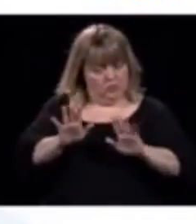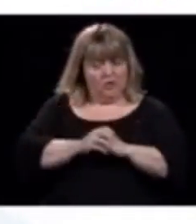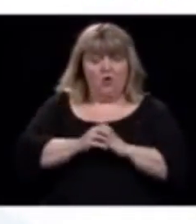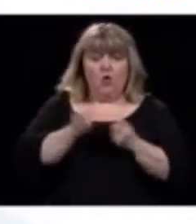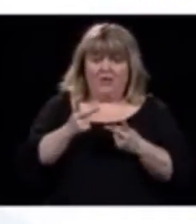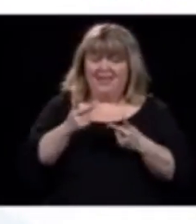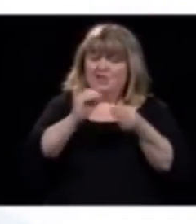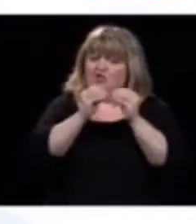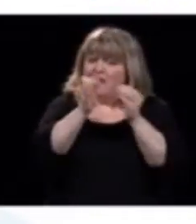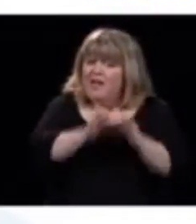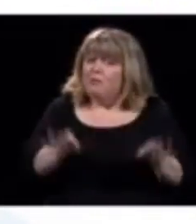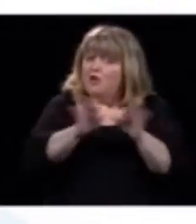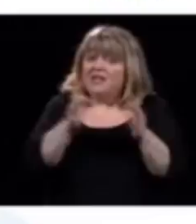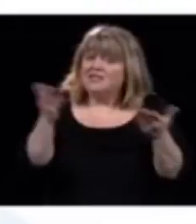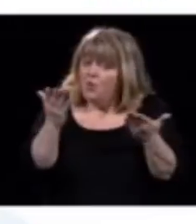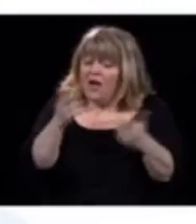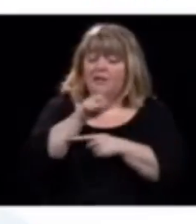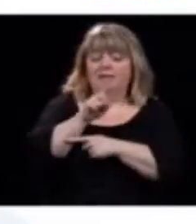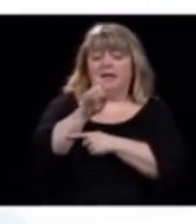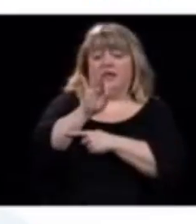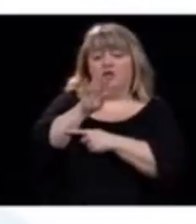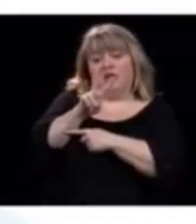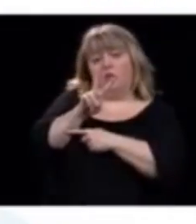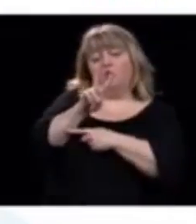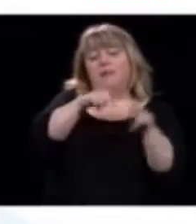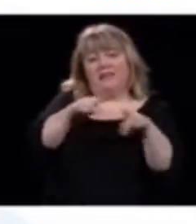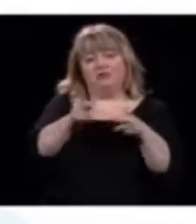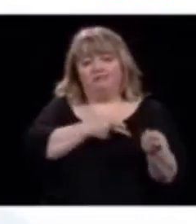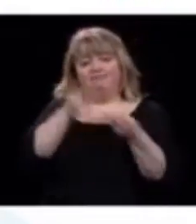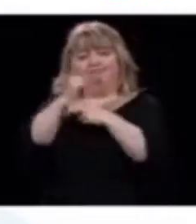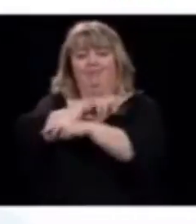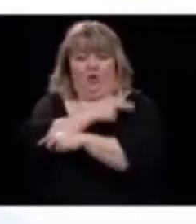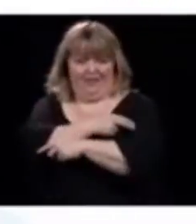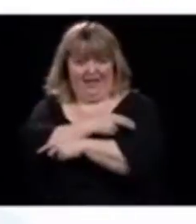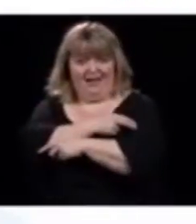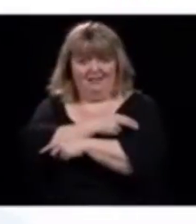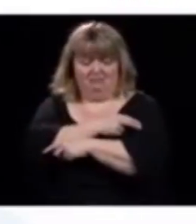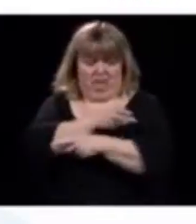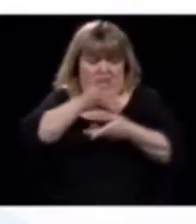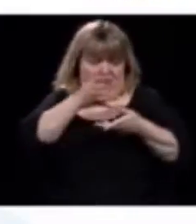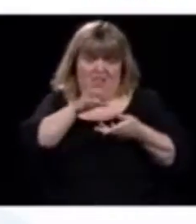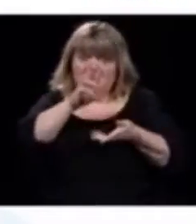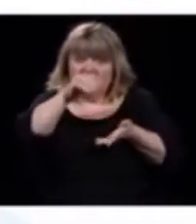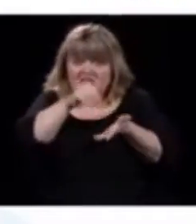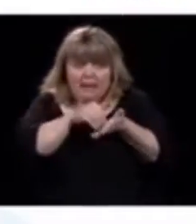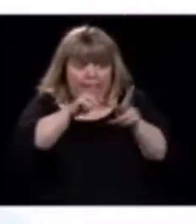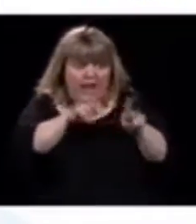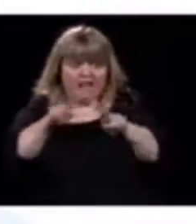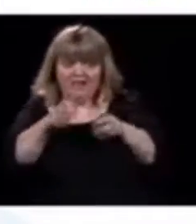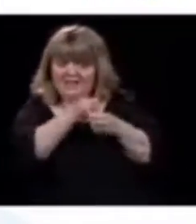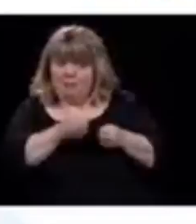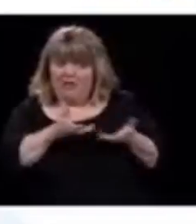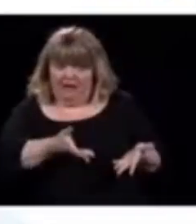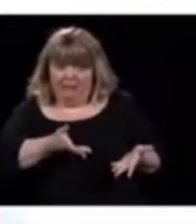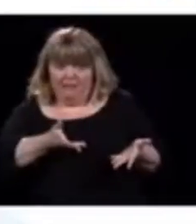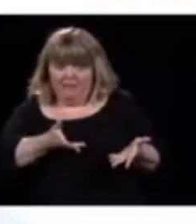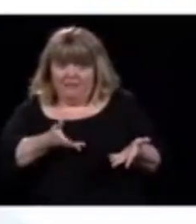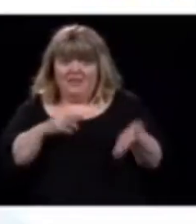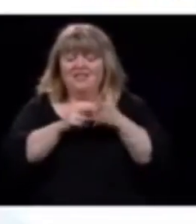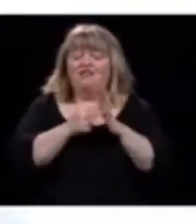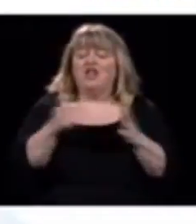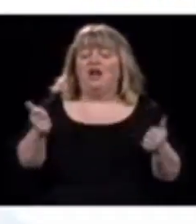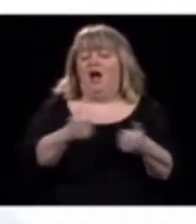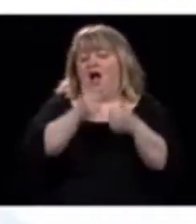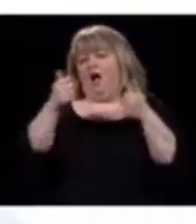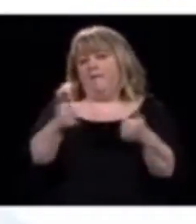192 personnes hospitalisées, puis on a 6 000 lits de disponibles. Donc, il y a toute une marge, là, pour être